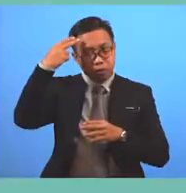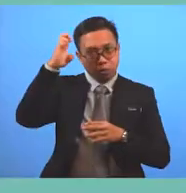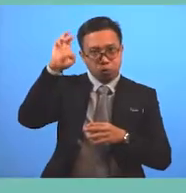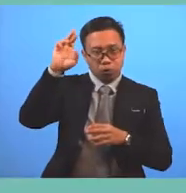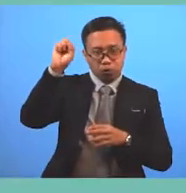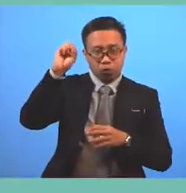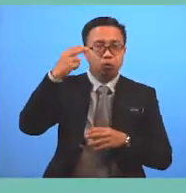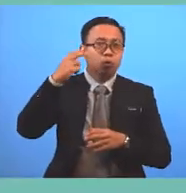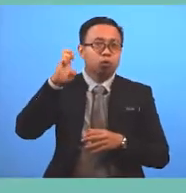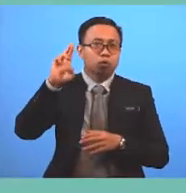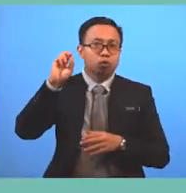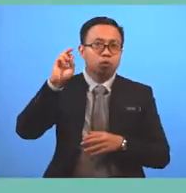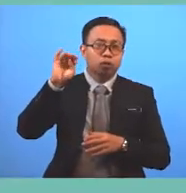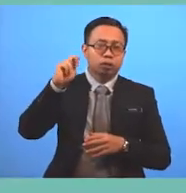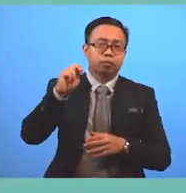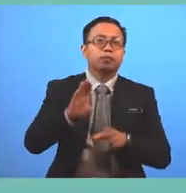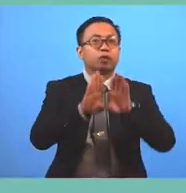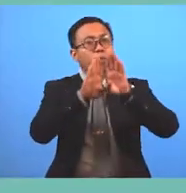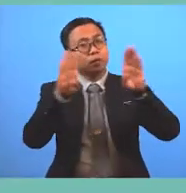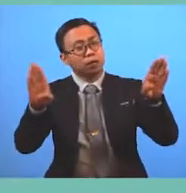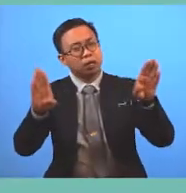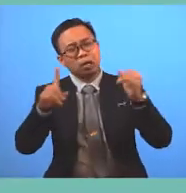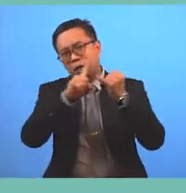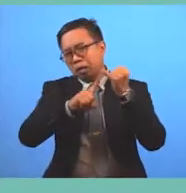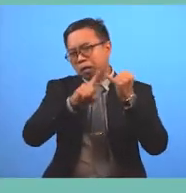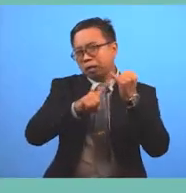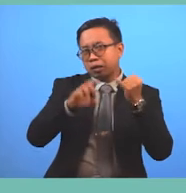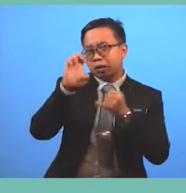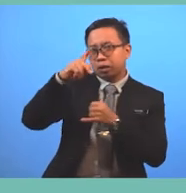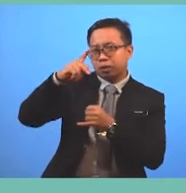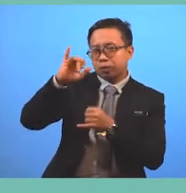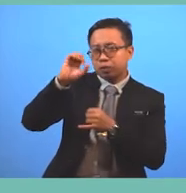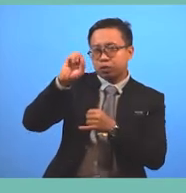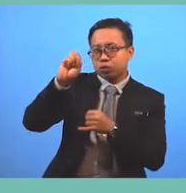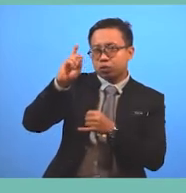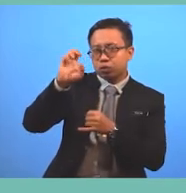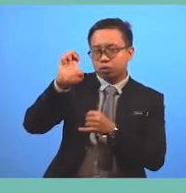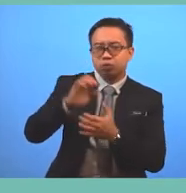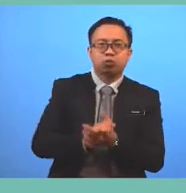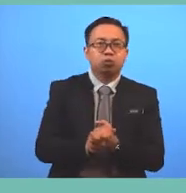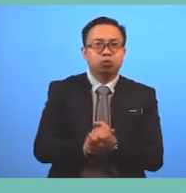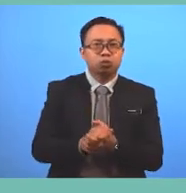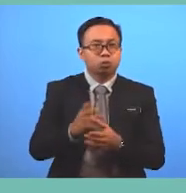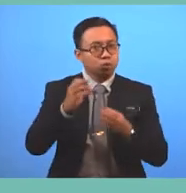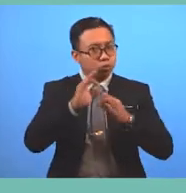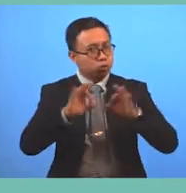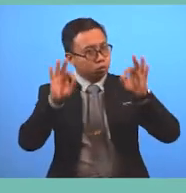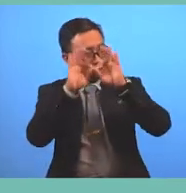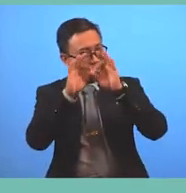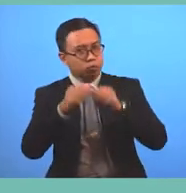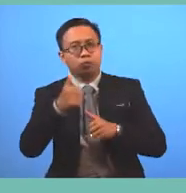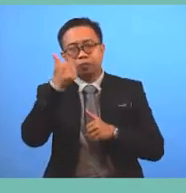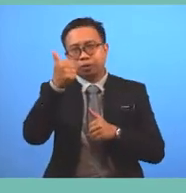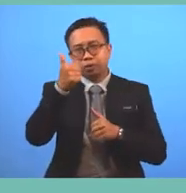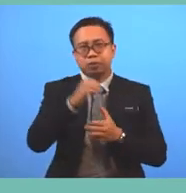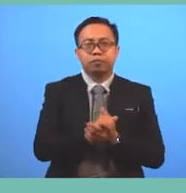Opening Opening Ending Episode Climax Cast of